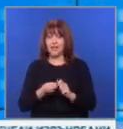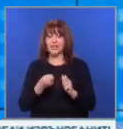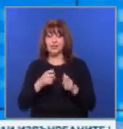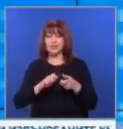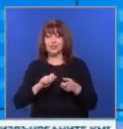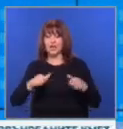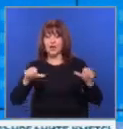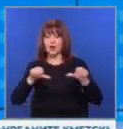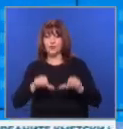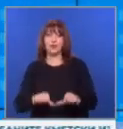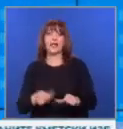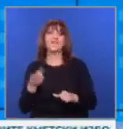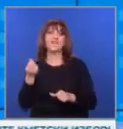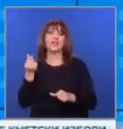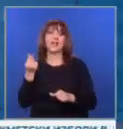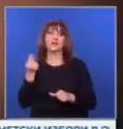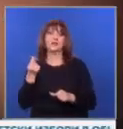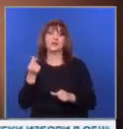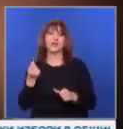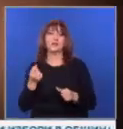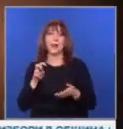Хизбула? Още от Биляна Бонева.